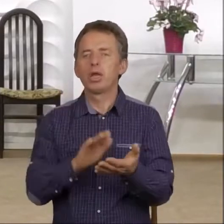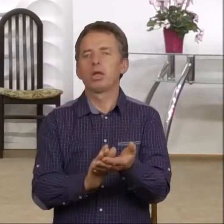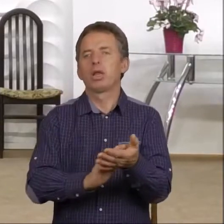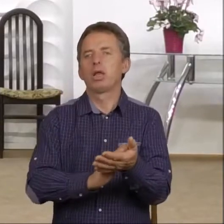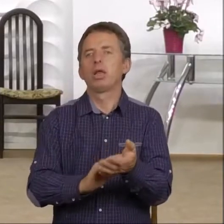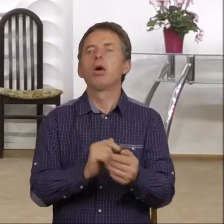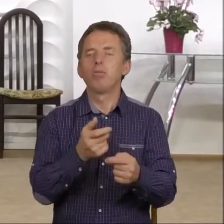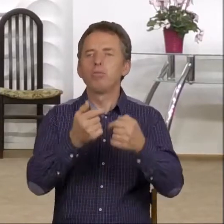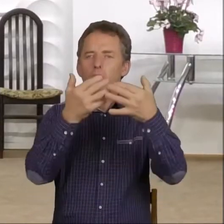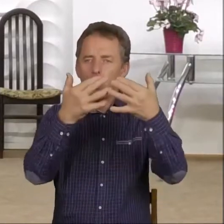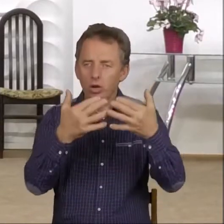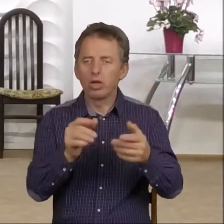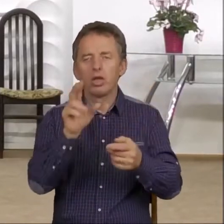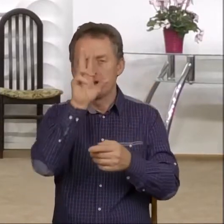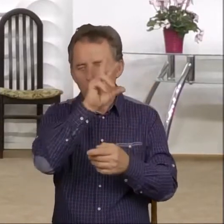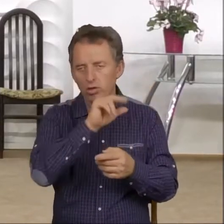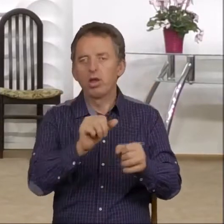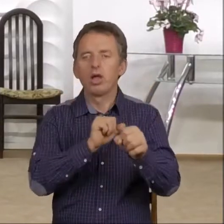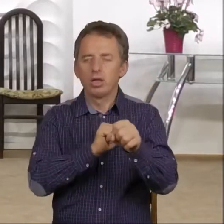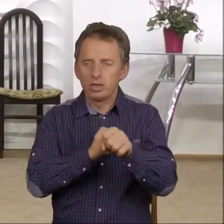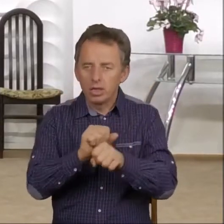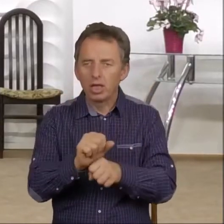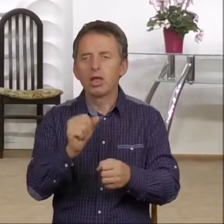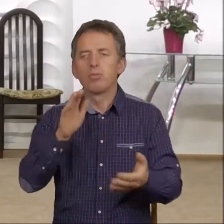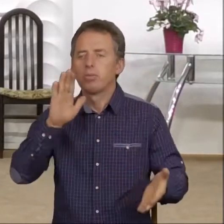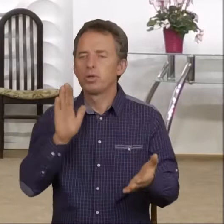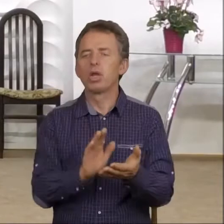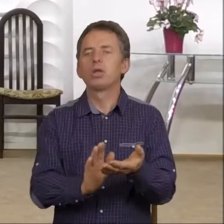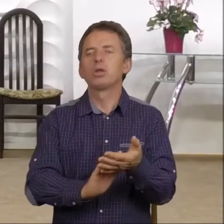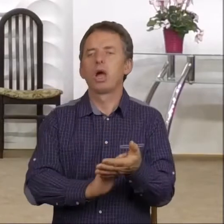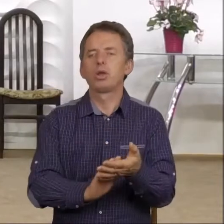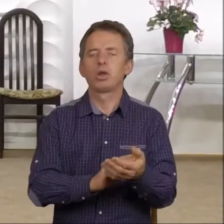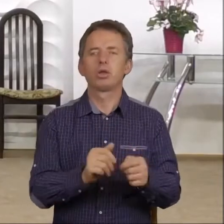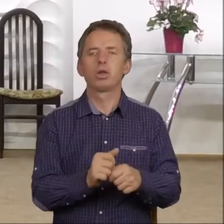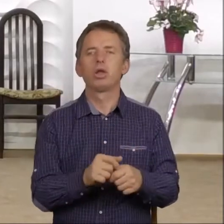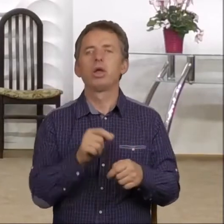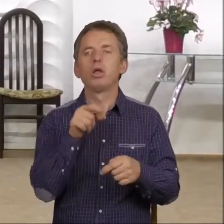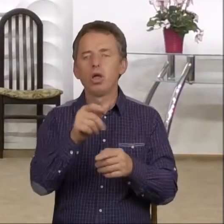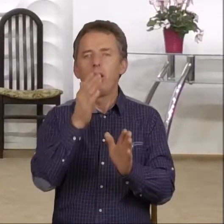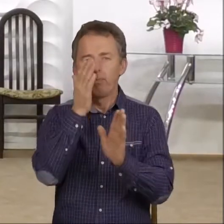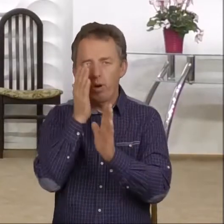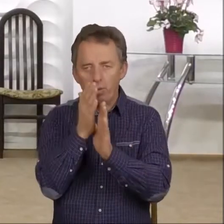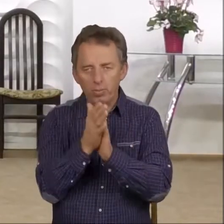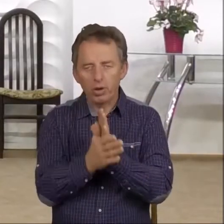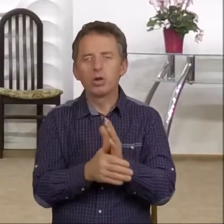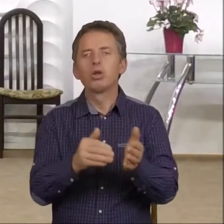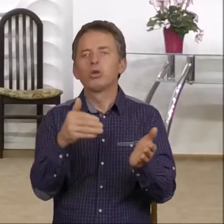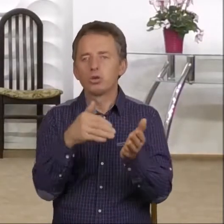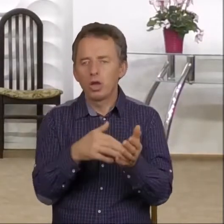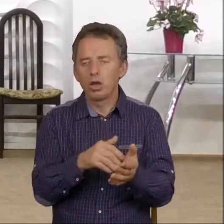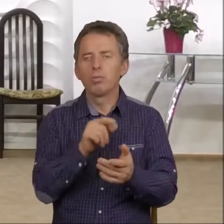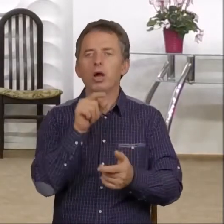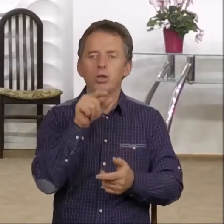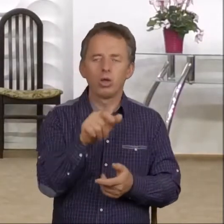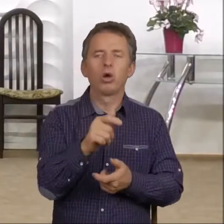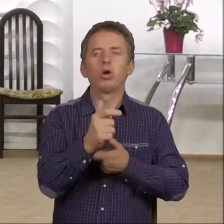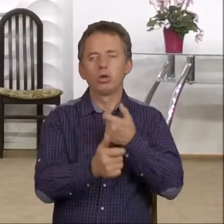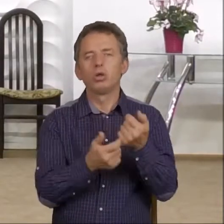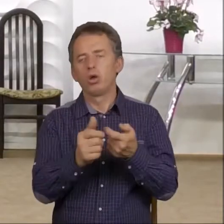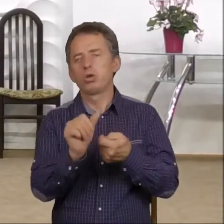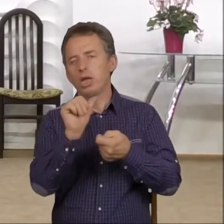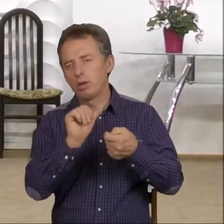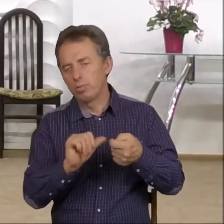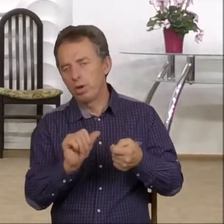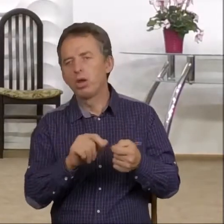policzono dzisiaj, rzeczywiście jest w tym czasie mniej zanieczyszczeń. No to co, no to po prostu trzeba to robić, prawda, jeśli to się sprawdza,